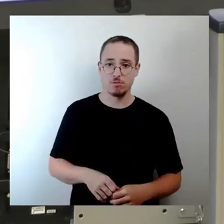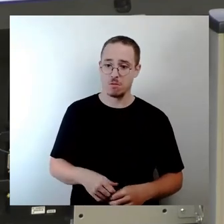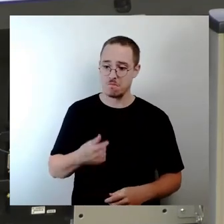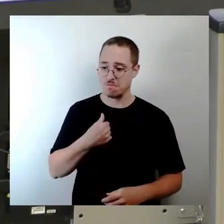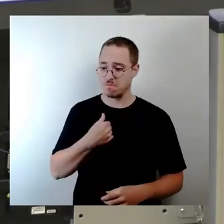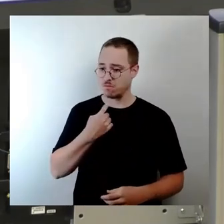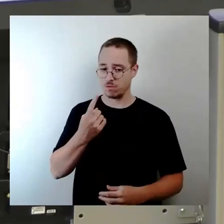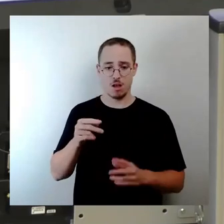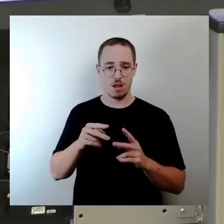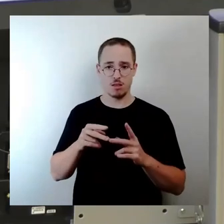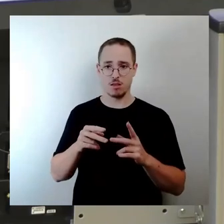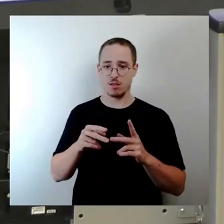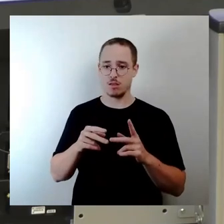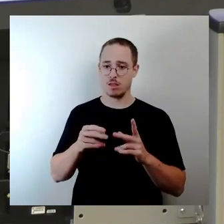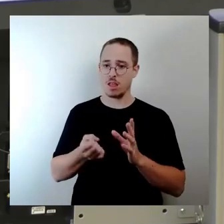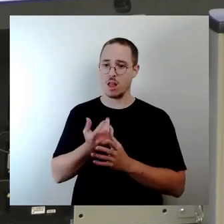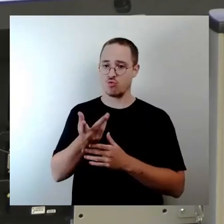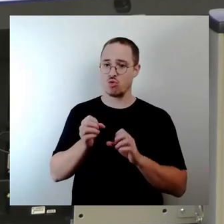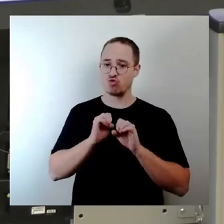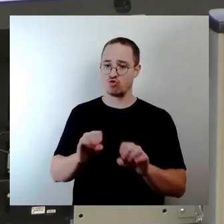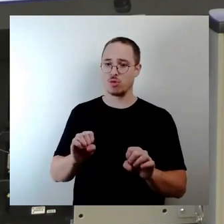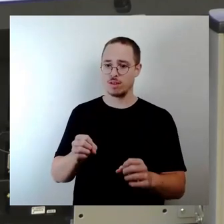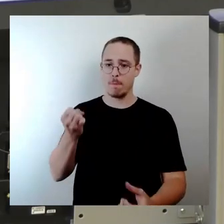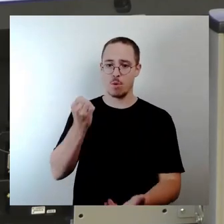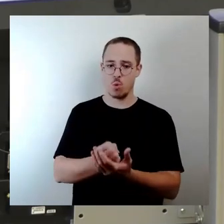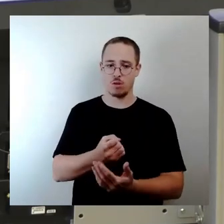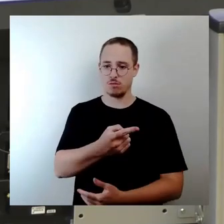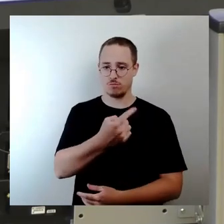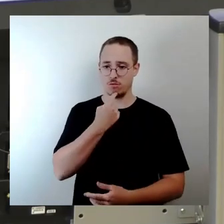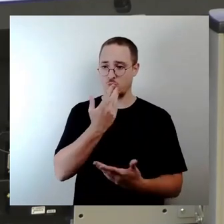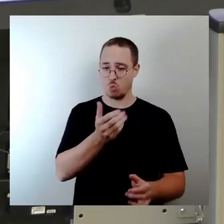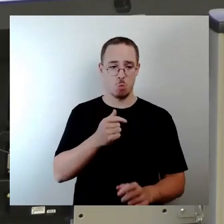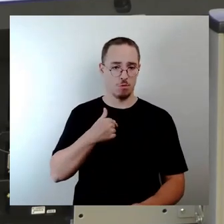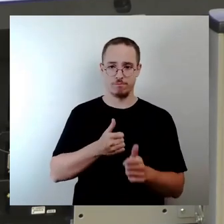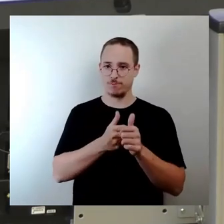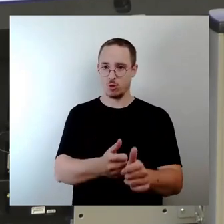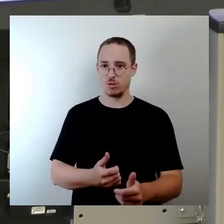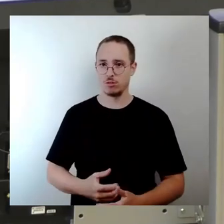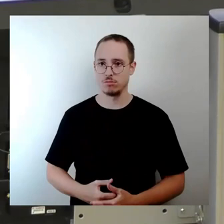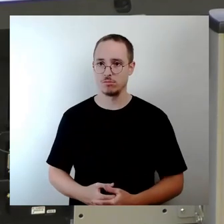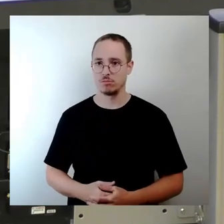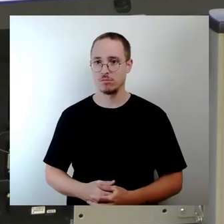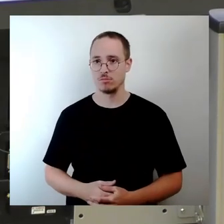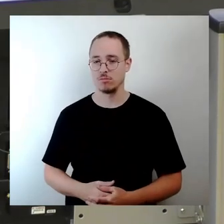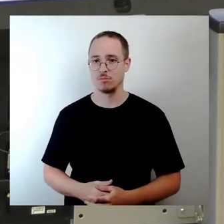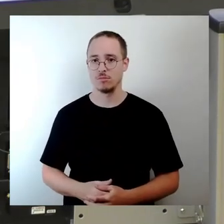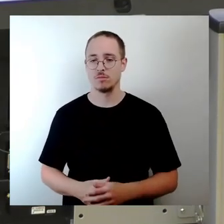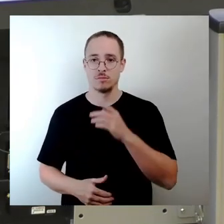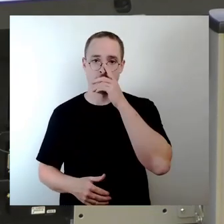Eine bürgerfreundliche und aktive Verwaltung, die im Sinne derer denkt, die der Stadt und ihrer Gesellschaft Mehrwerte schaffen,